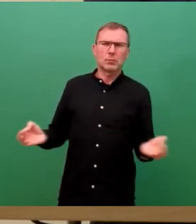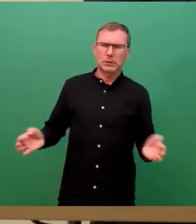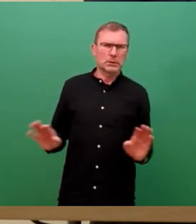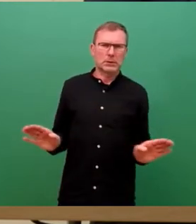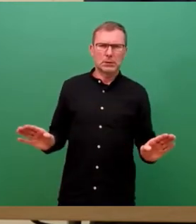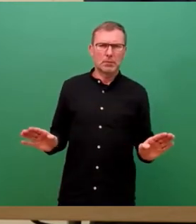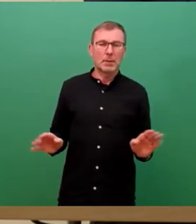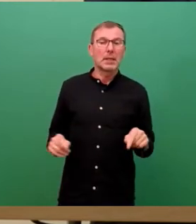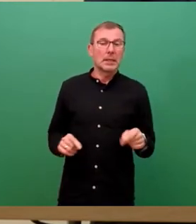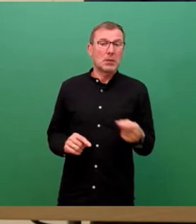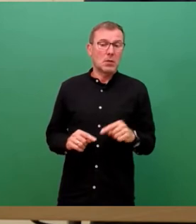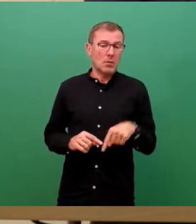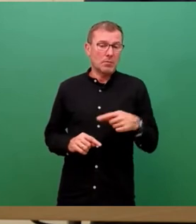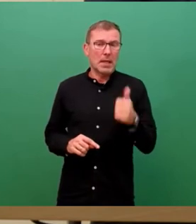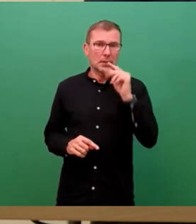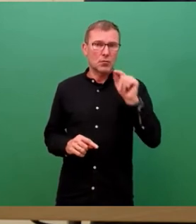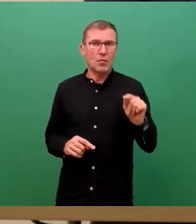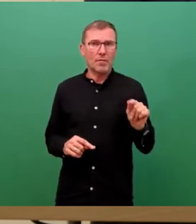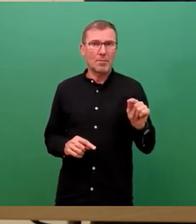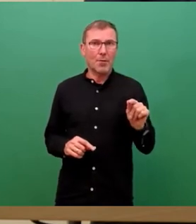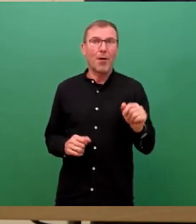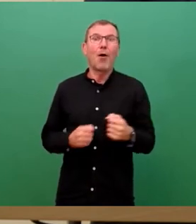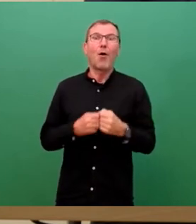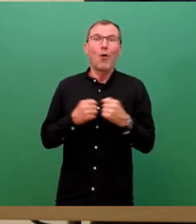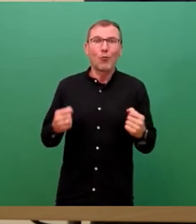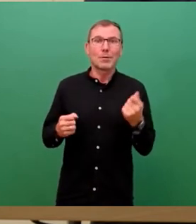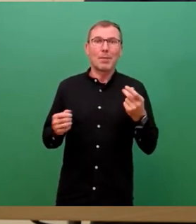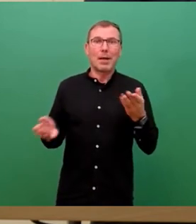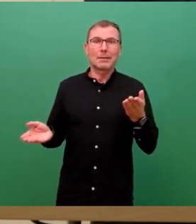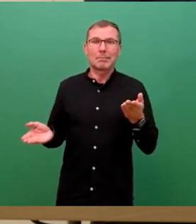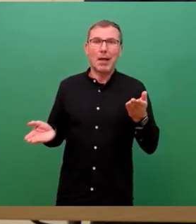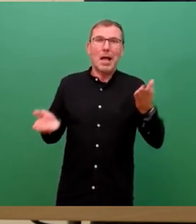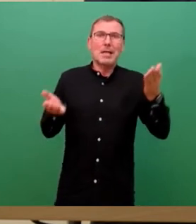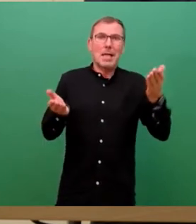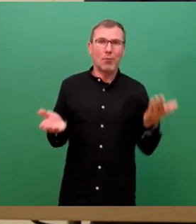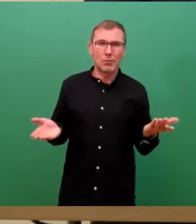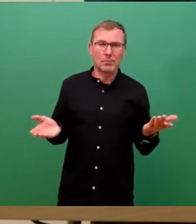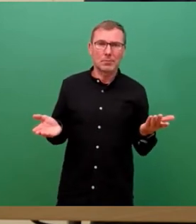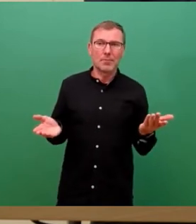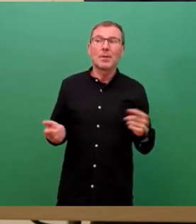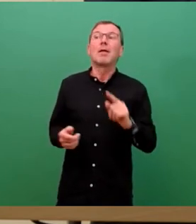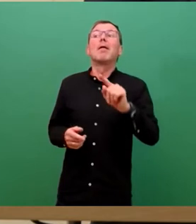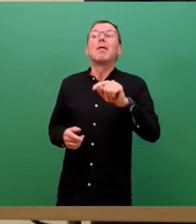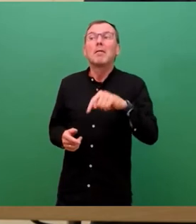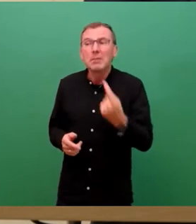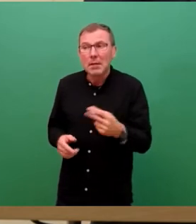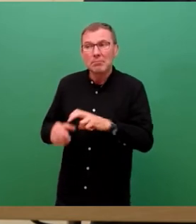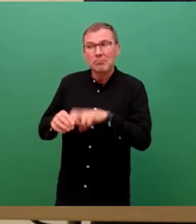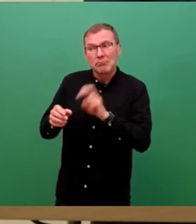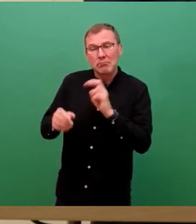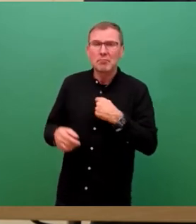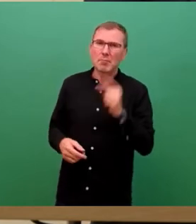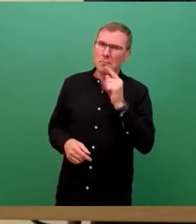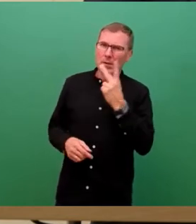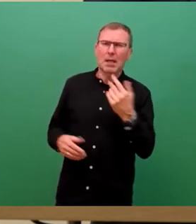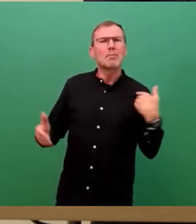es kommen ja jetzt mit zum 1.11. doch größere Preissprünge zu, wie dann die Wirkung dessen ist. Wie gesagt, bis jetzt